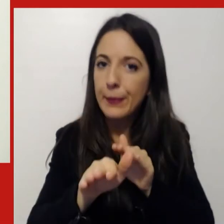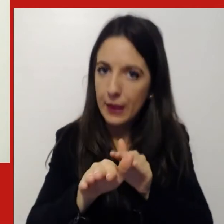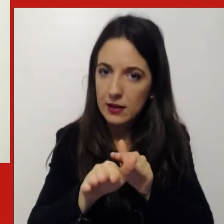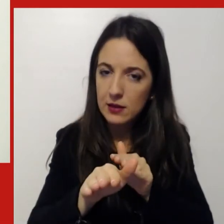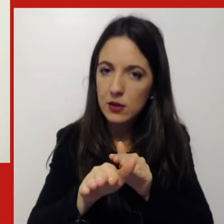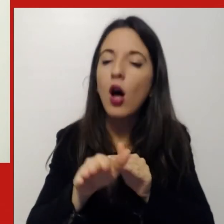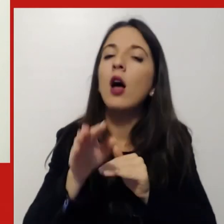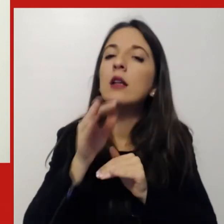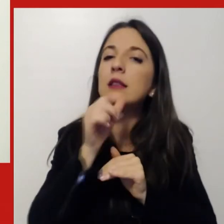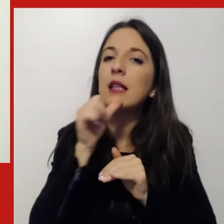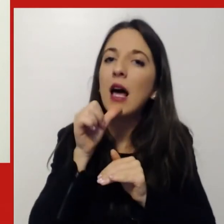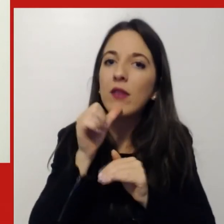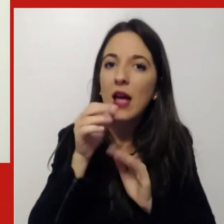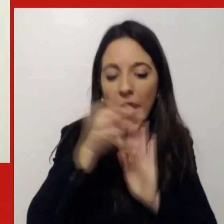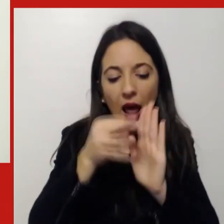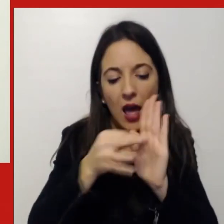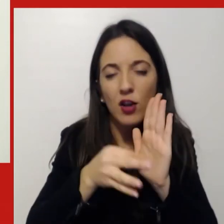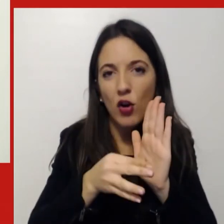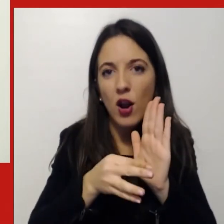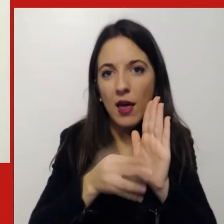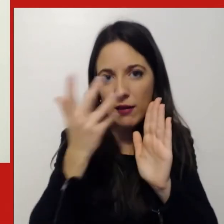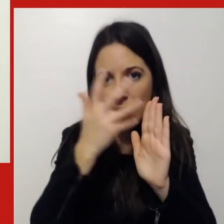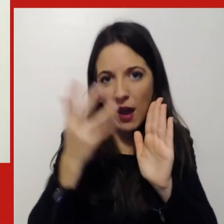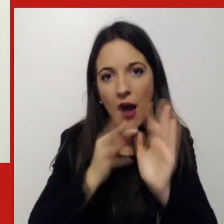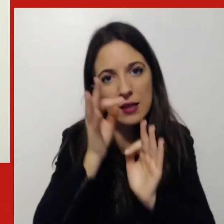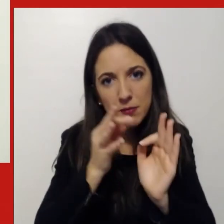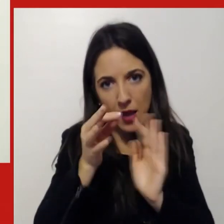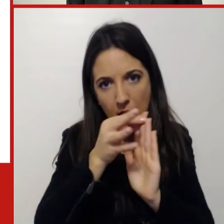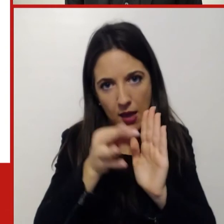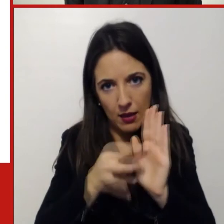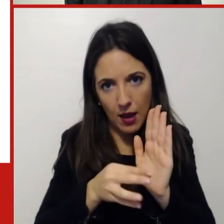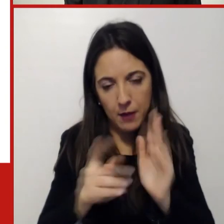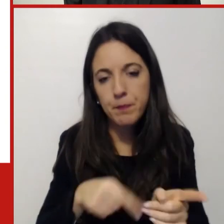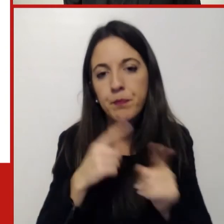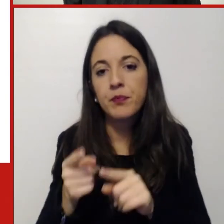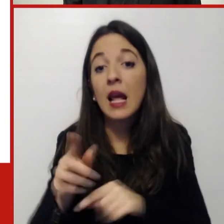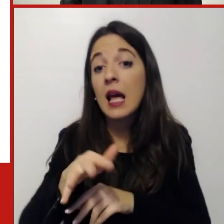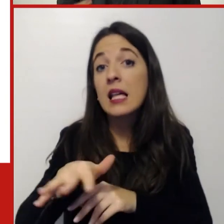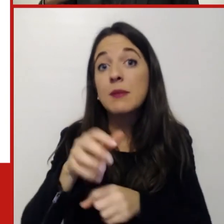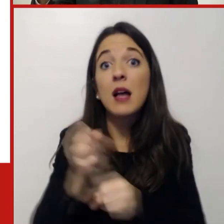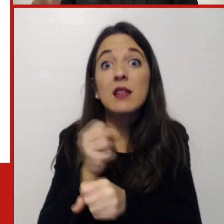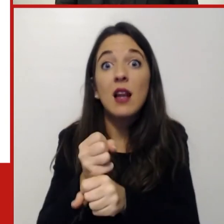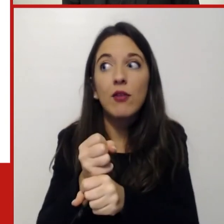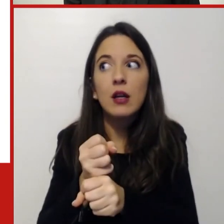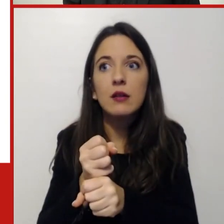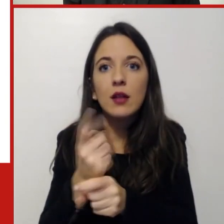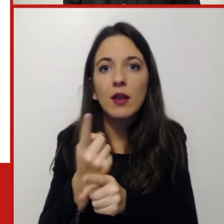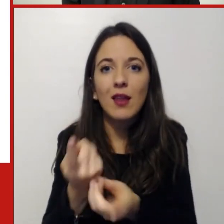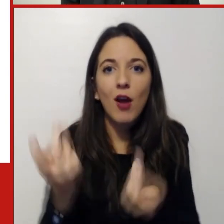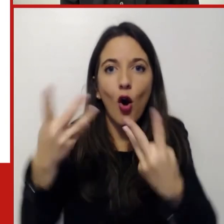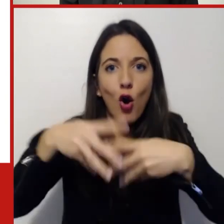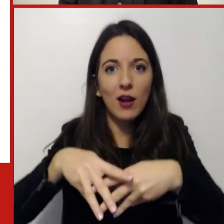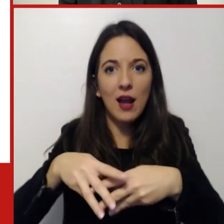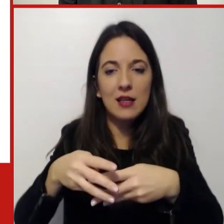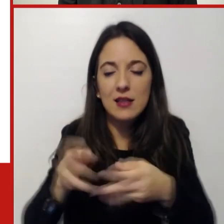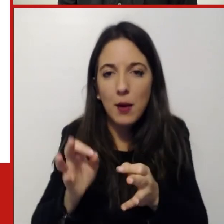regole ridare un senso agli spazi lavorativi perché certo anche qui i generali